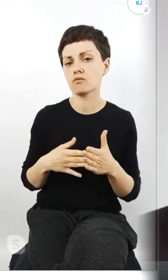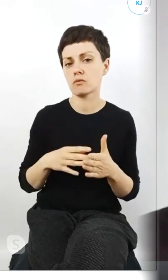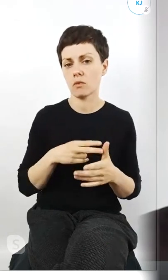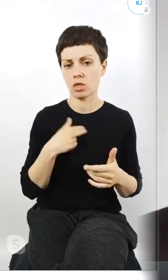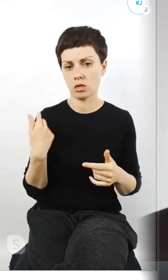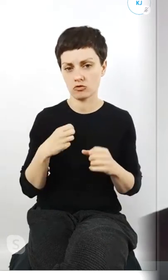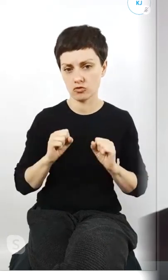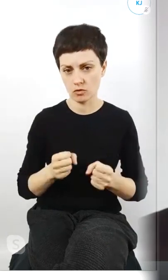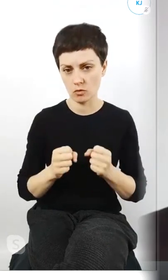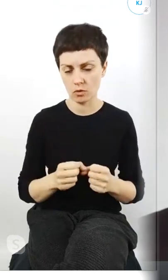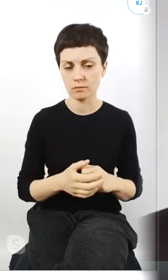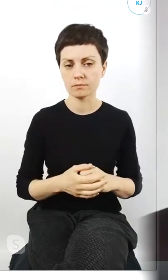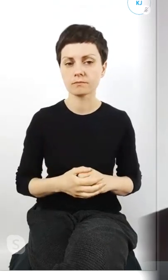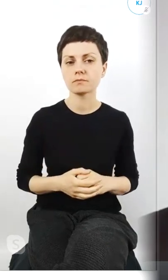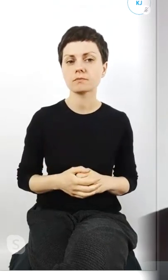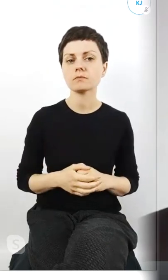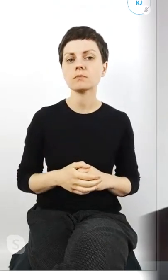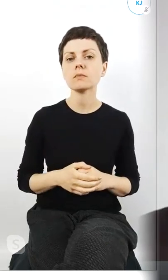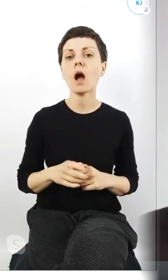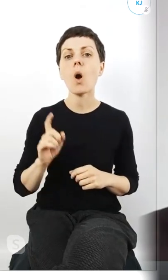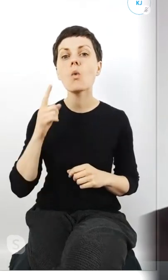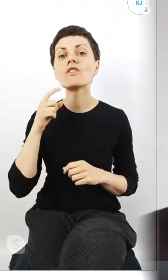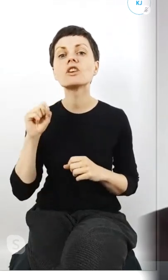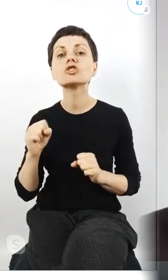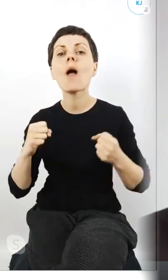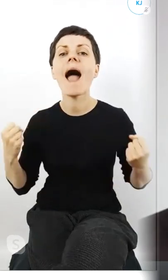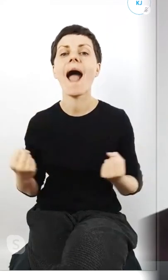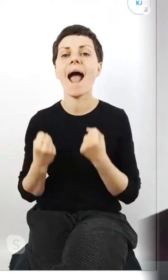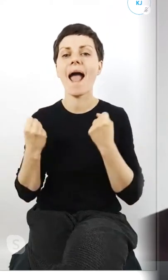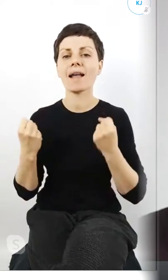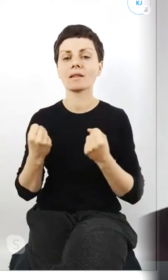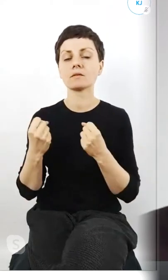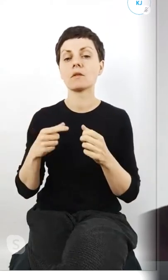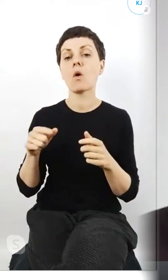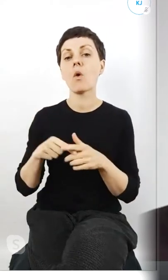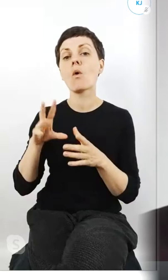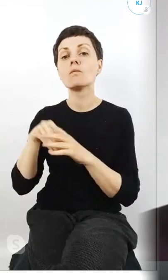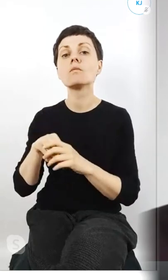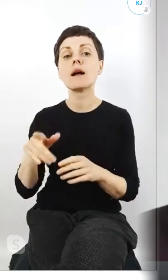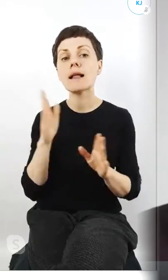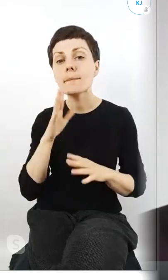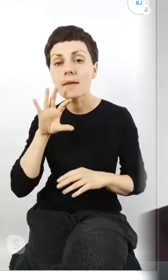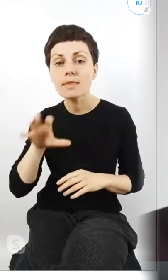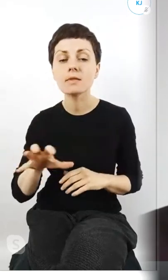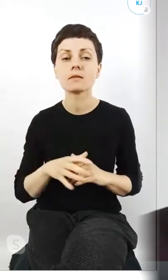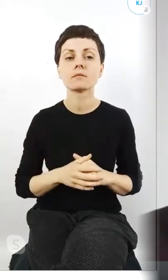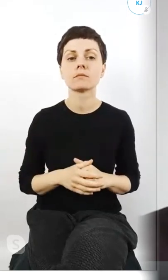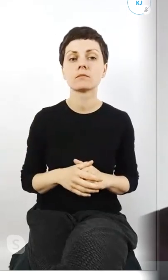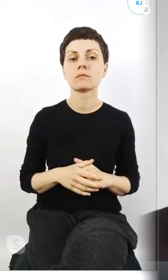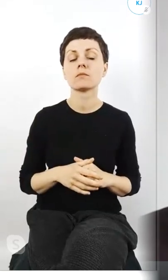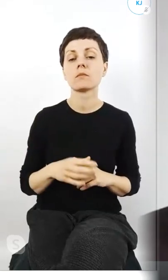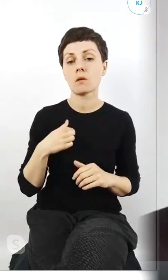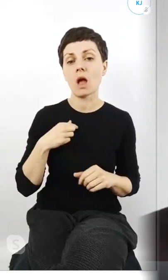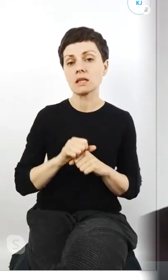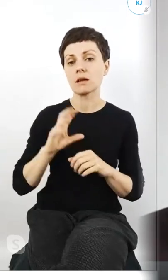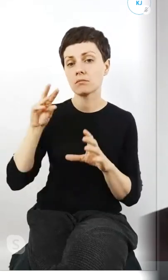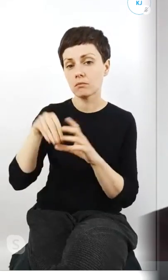a jeśli chodzi właśnie o działania aktywistyczne klimatycznie, bo właśnie jestem w Gminy PiS-Polska